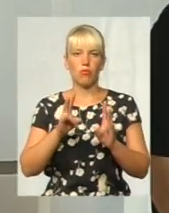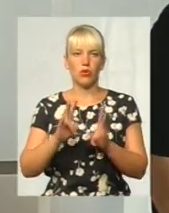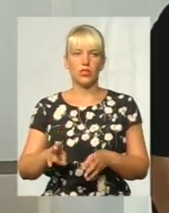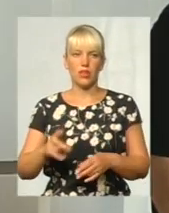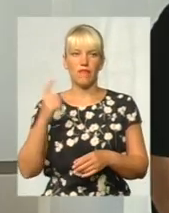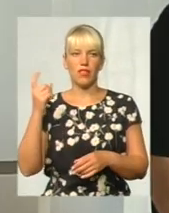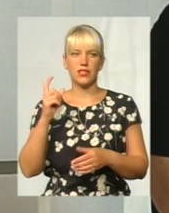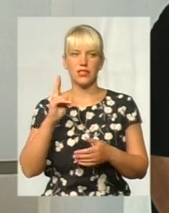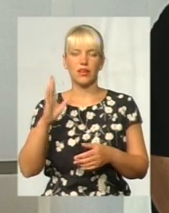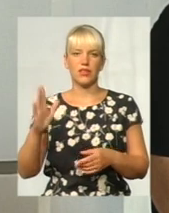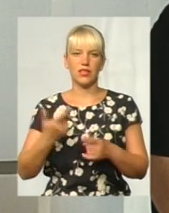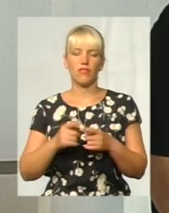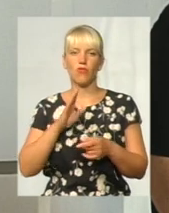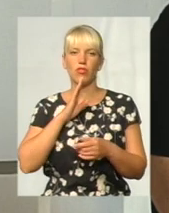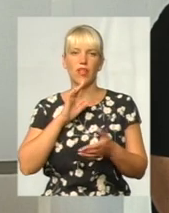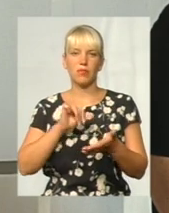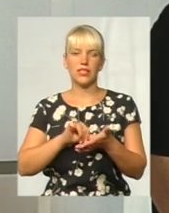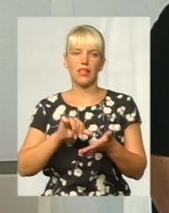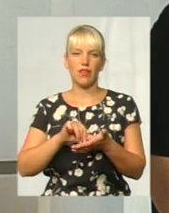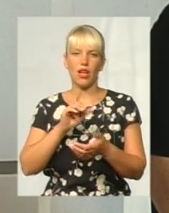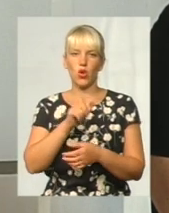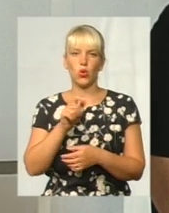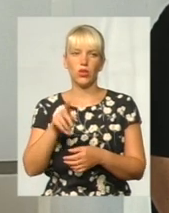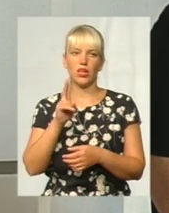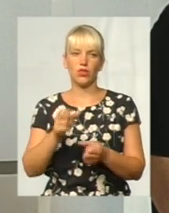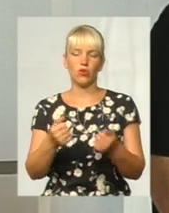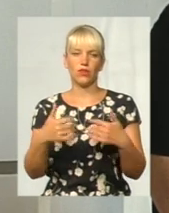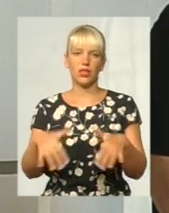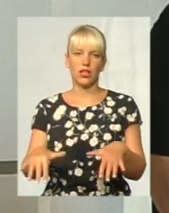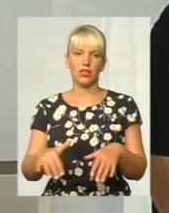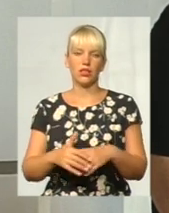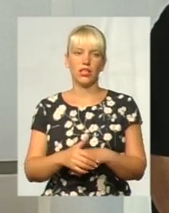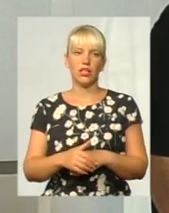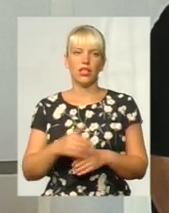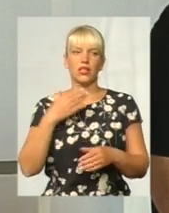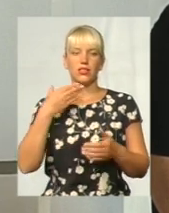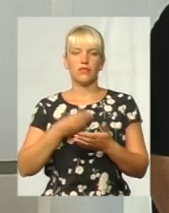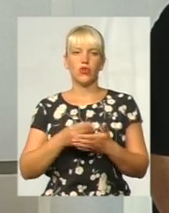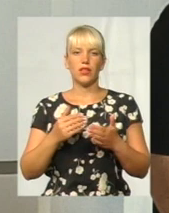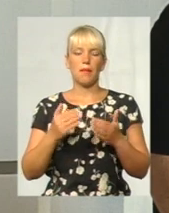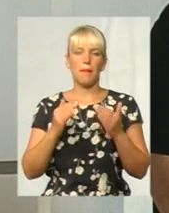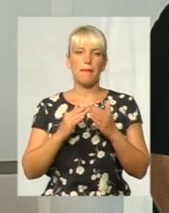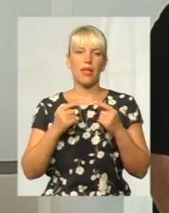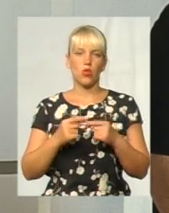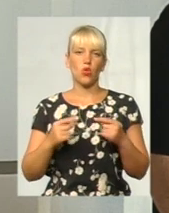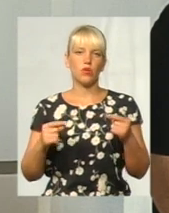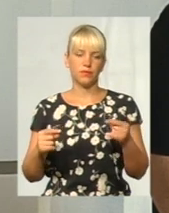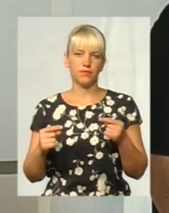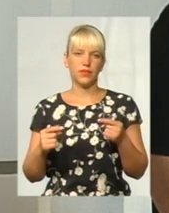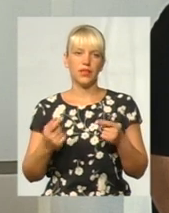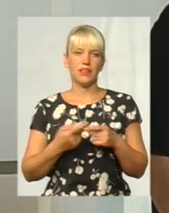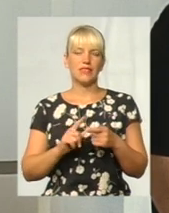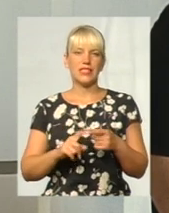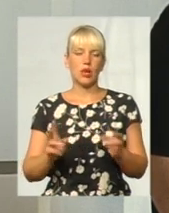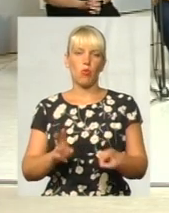власниця квартири. Вона ж представляє людей, які втратили своє майно в цій